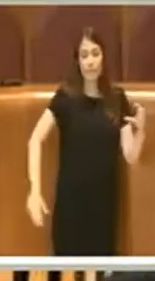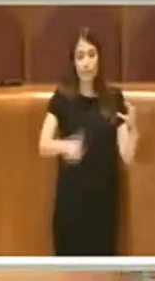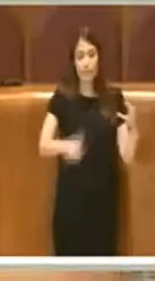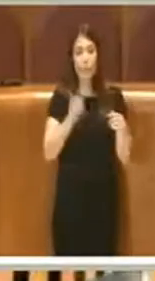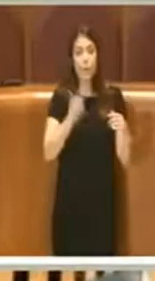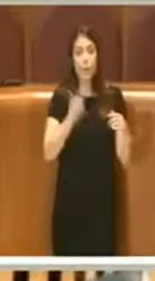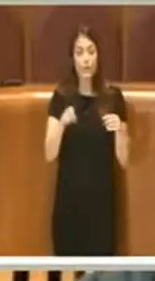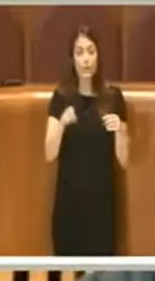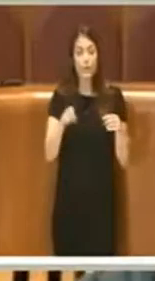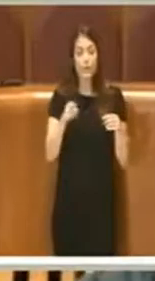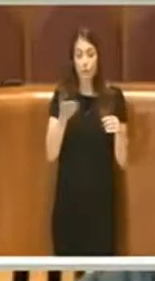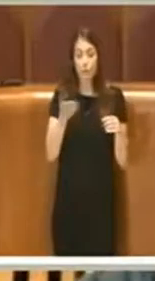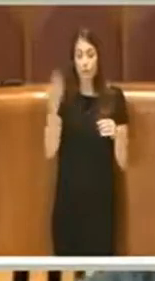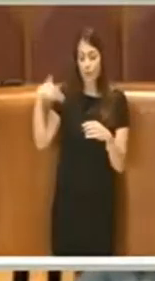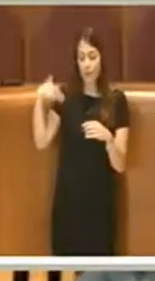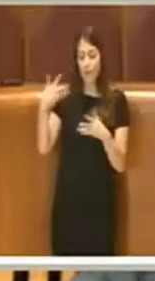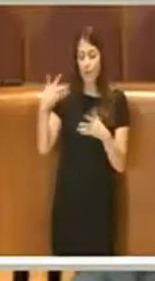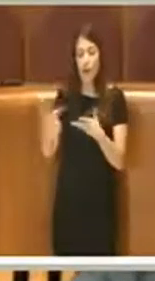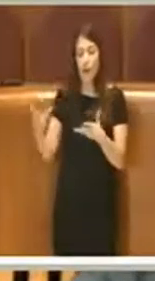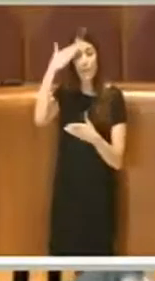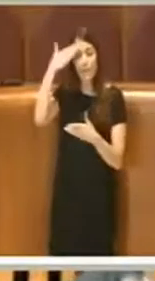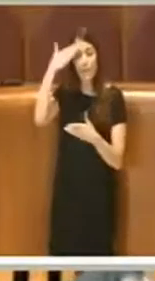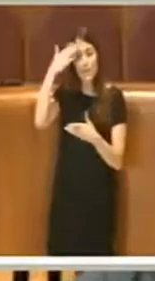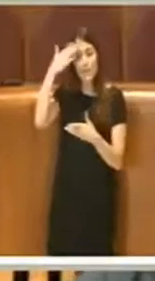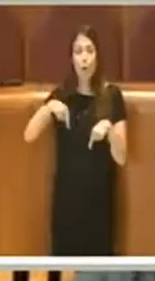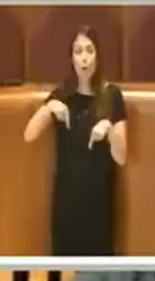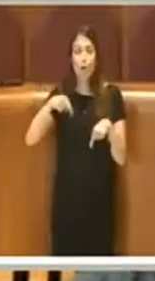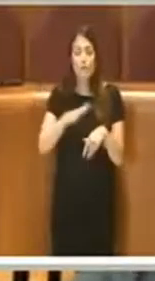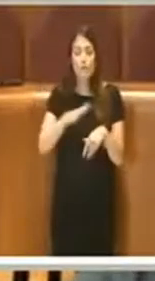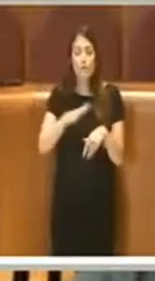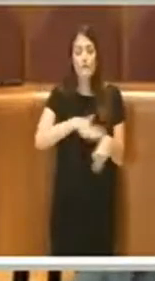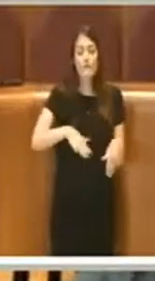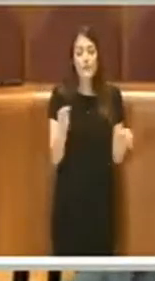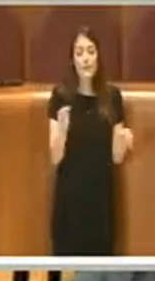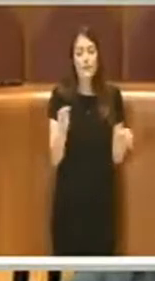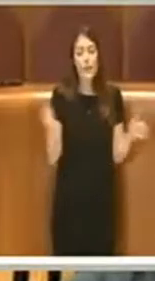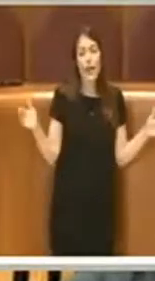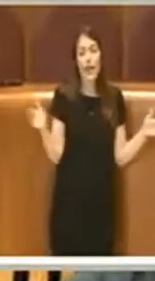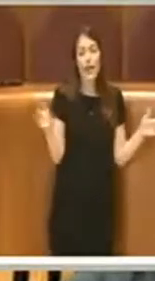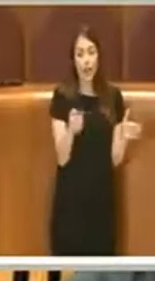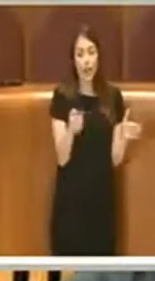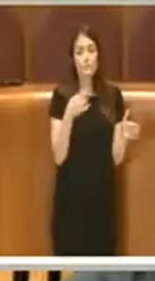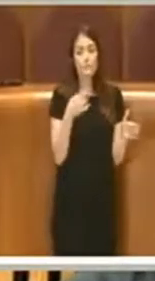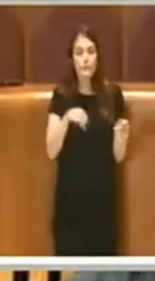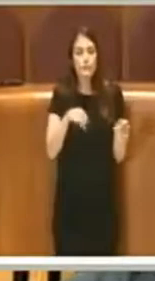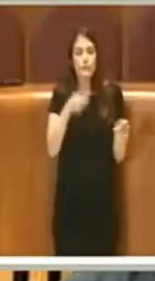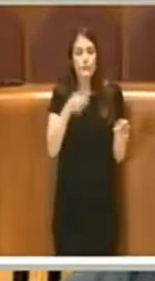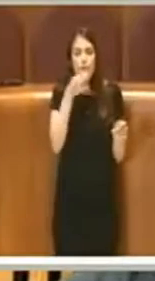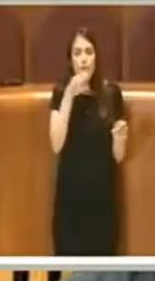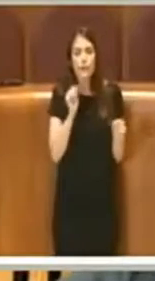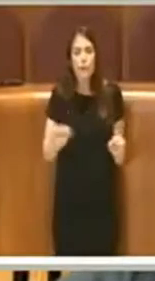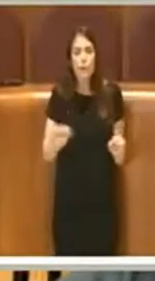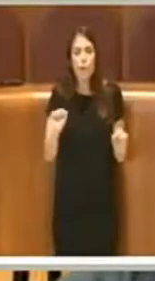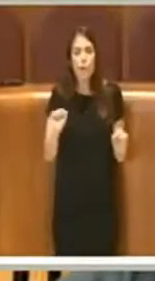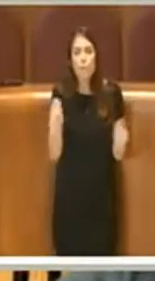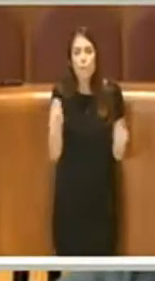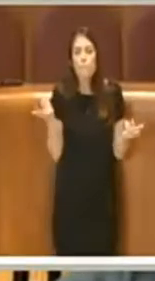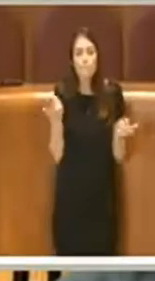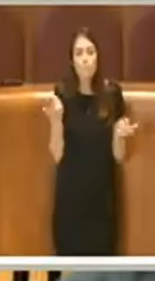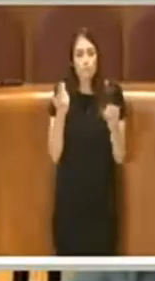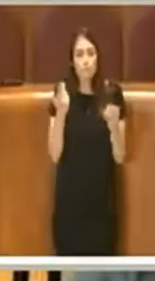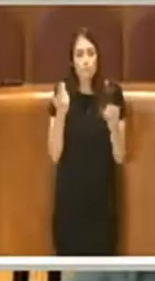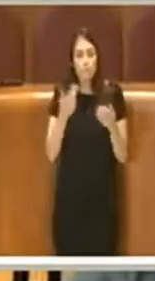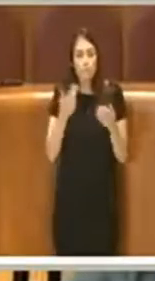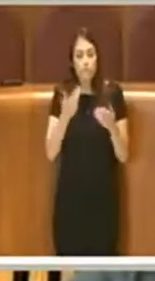rispetto al vecchio campo testaccio oggi gli spazi sono ridotti. Quindi potrebbe anche non esserci la possibilità di omologare un